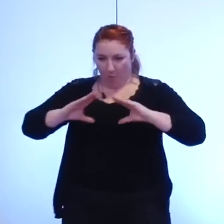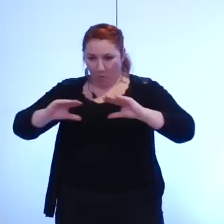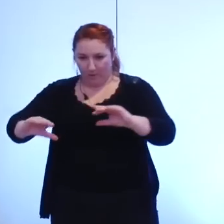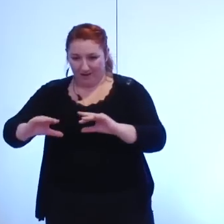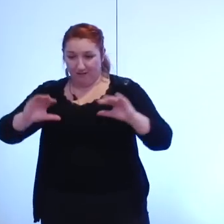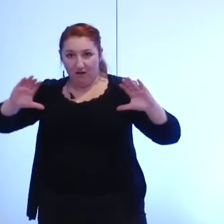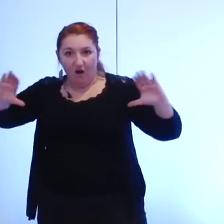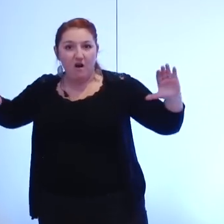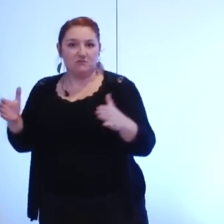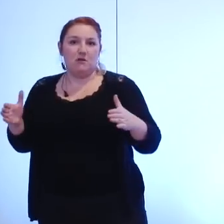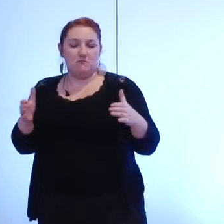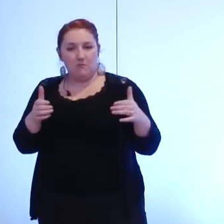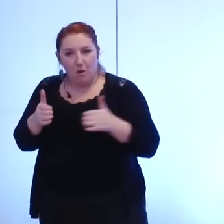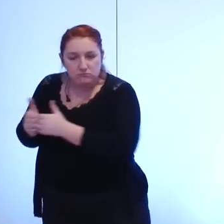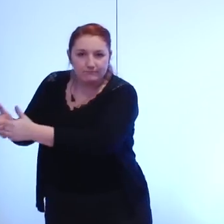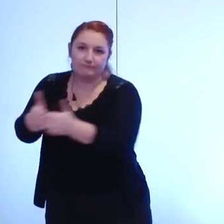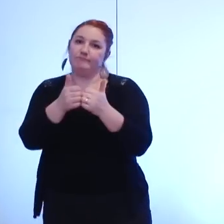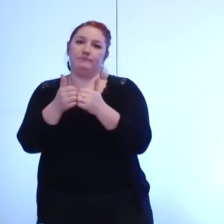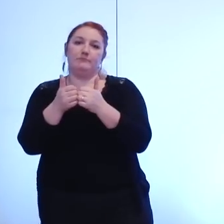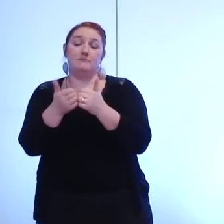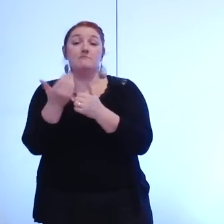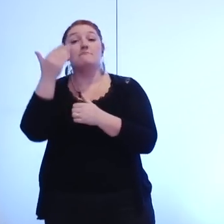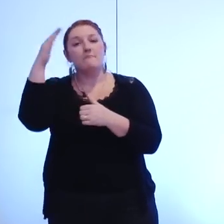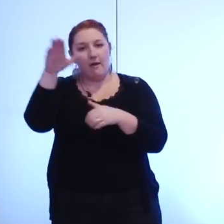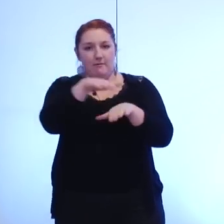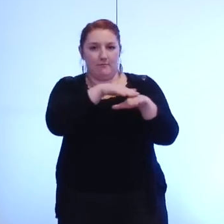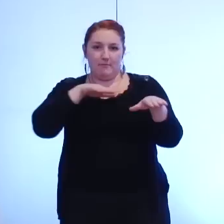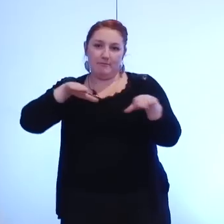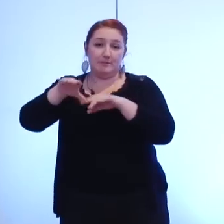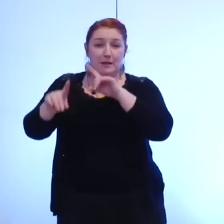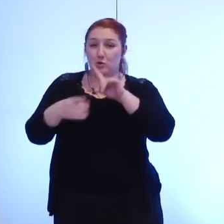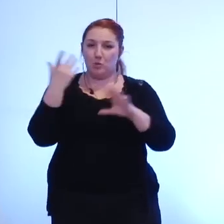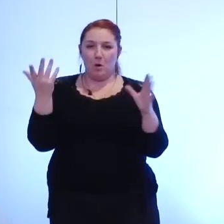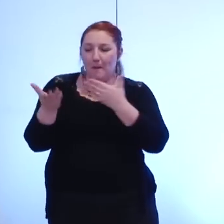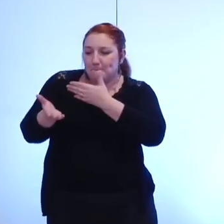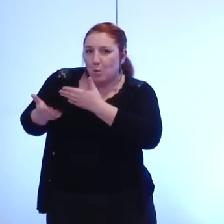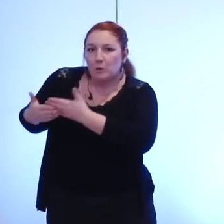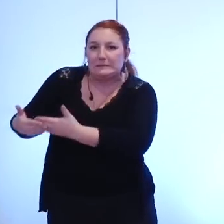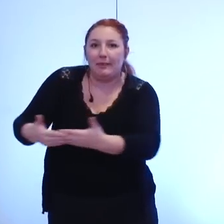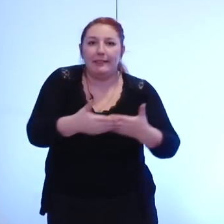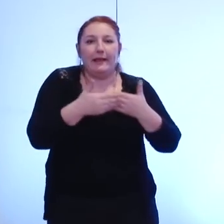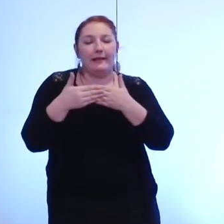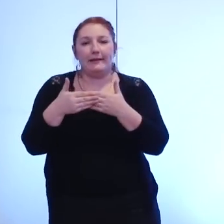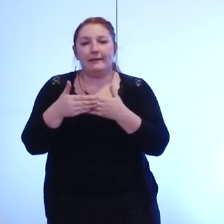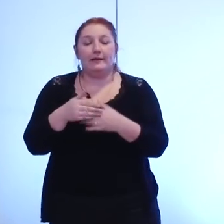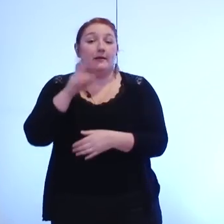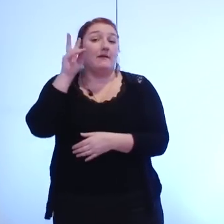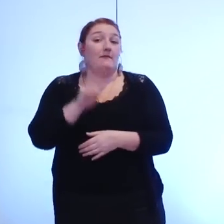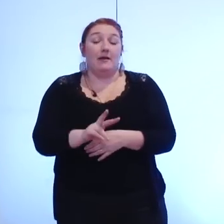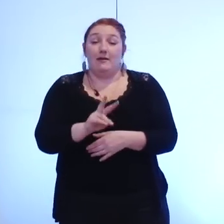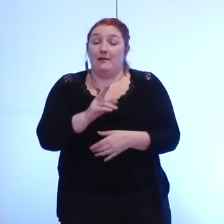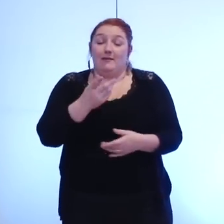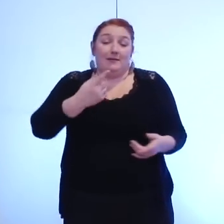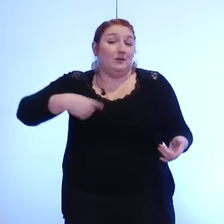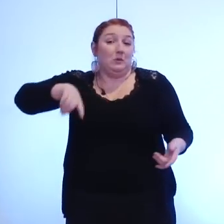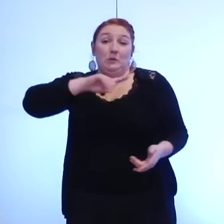mais c'est bien sûr la question de la proximité et le pari et je dirais la feuille de route que nous